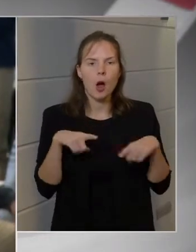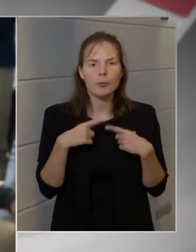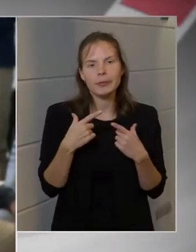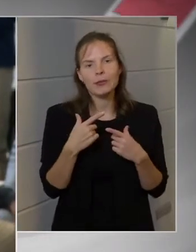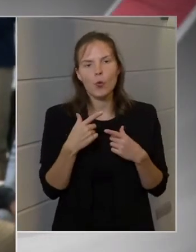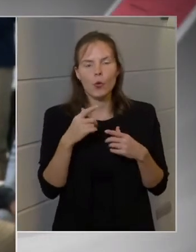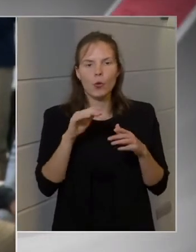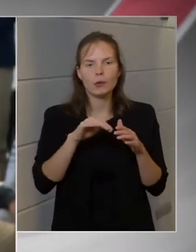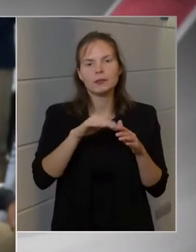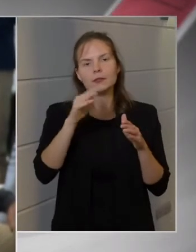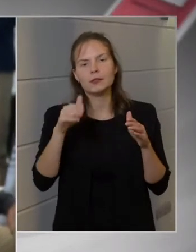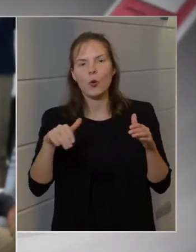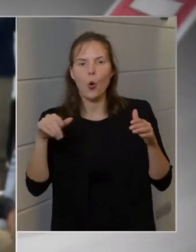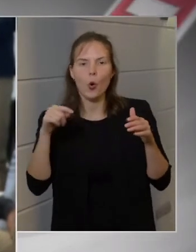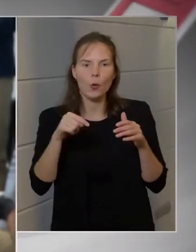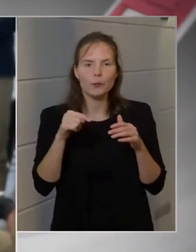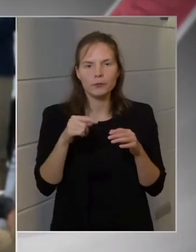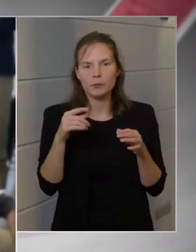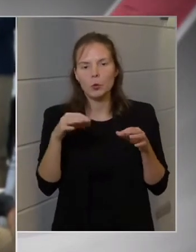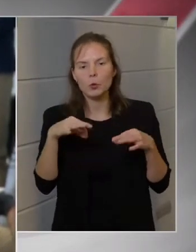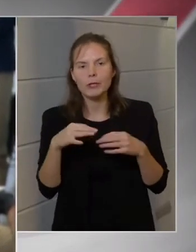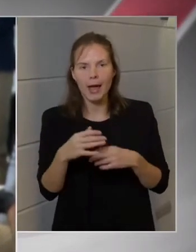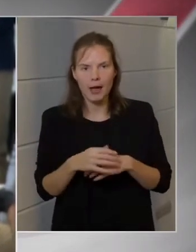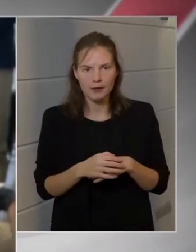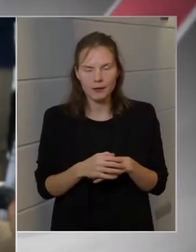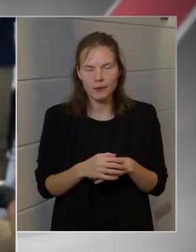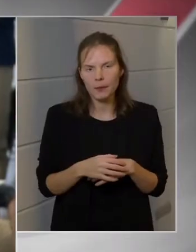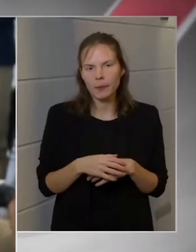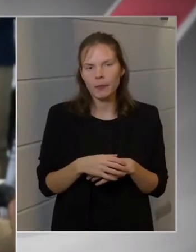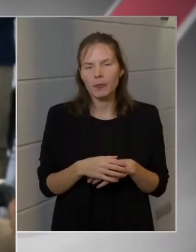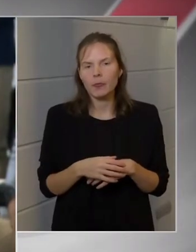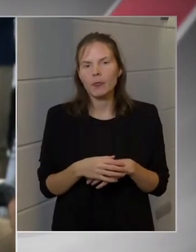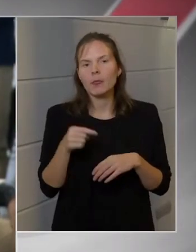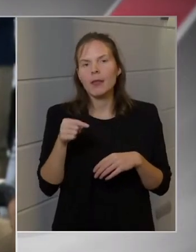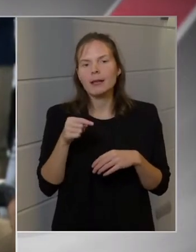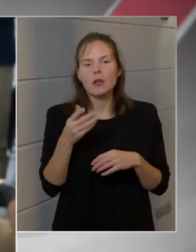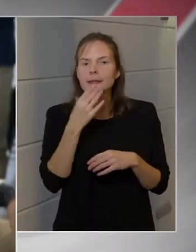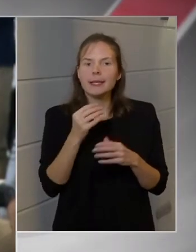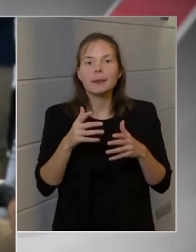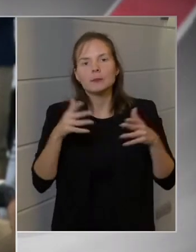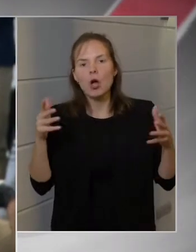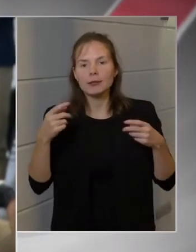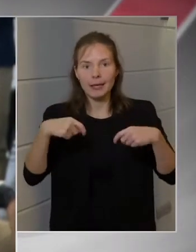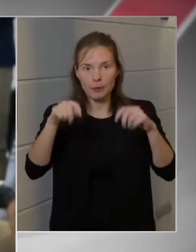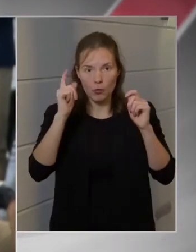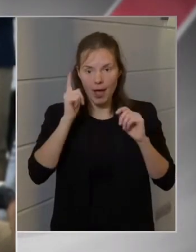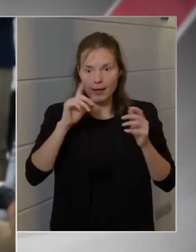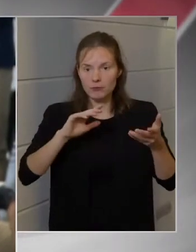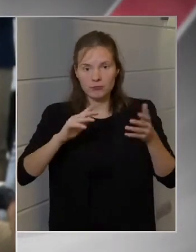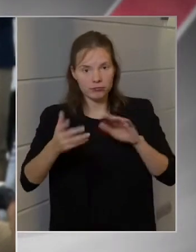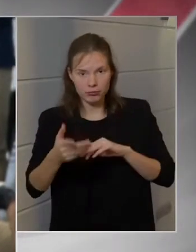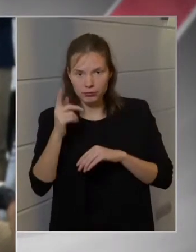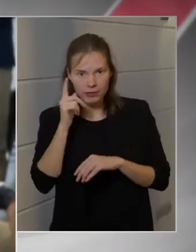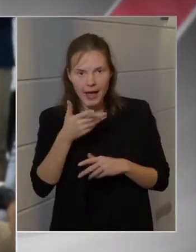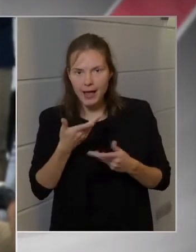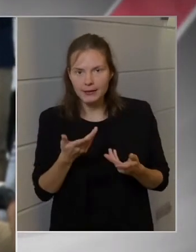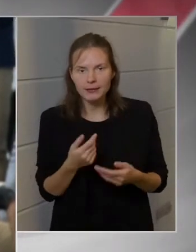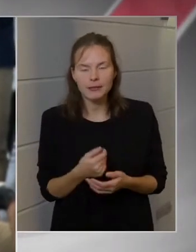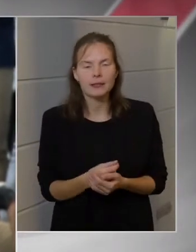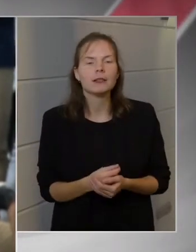ügye. Két szék között a földre fog esni a végén ez a szép nagy épület? Ez most szép képzavar volt, tehát